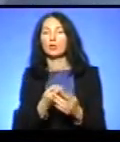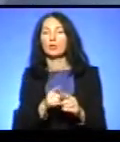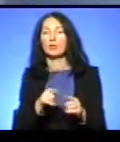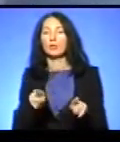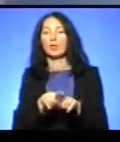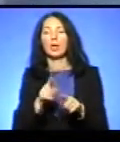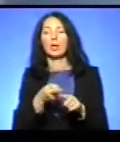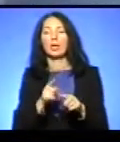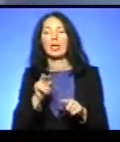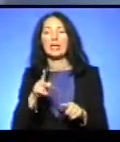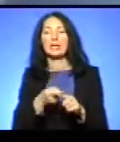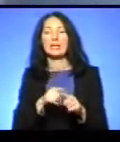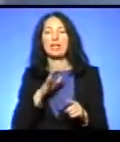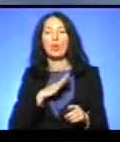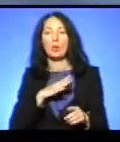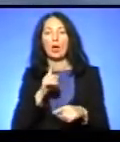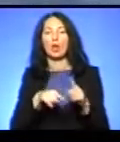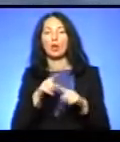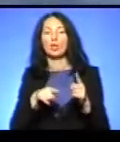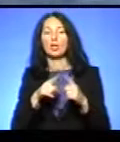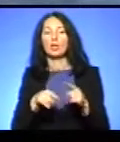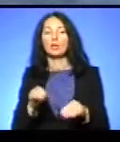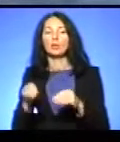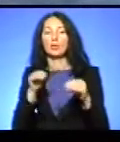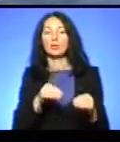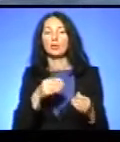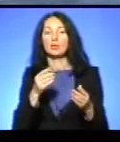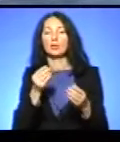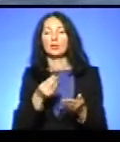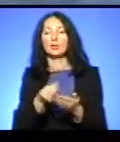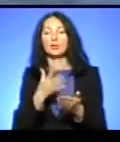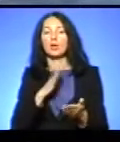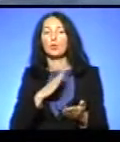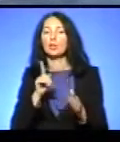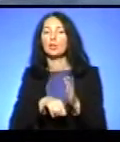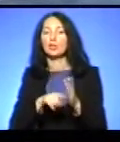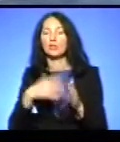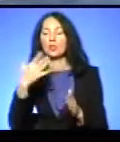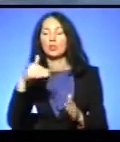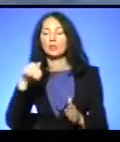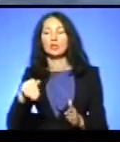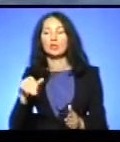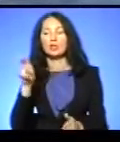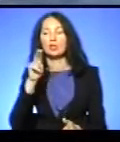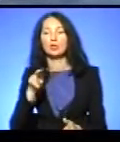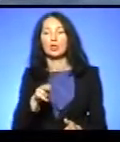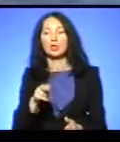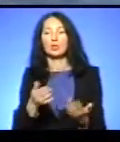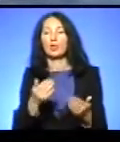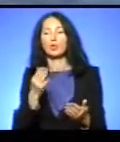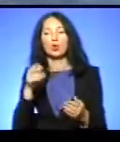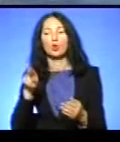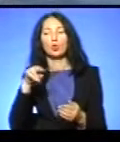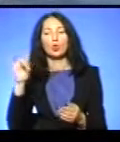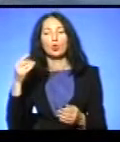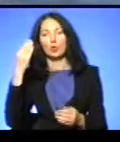була родина трансплантація, тому ціна була дешевша, десь в порядку 50 тисяч доларів. Якщо б донор був не твій, не родинний, то